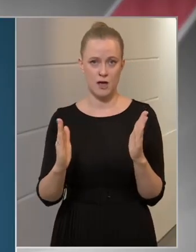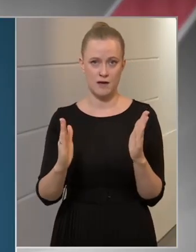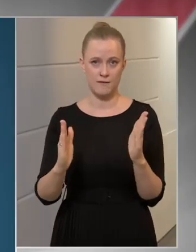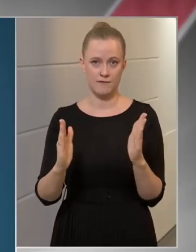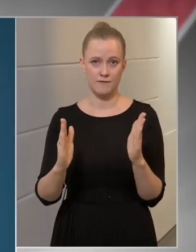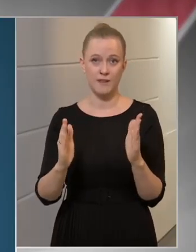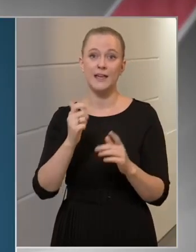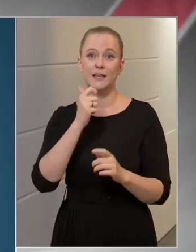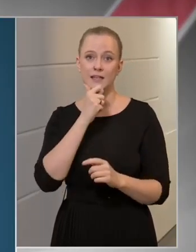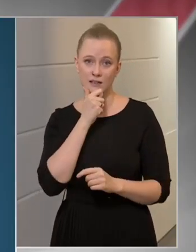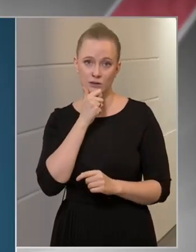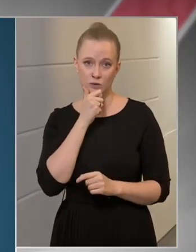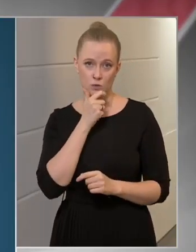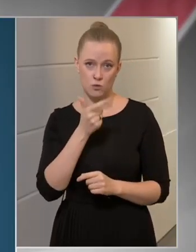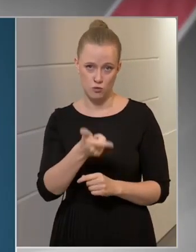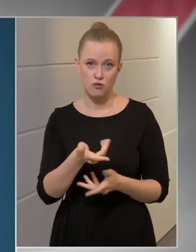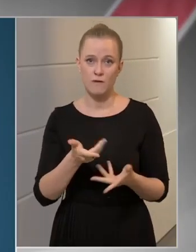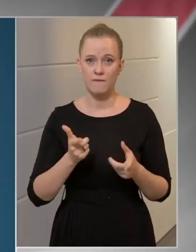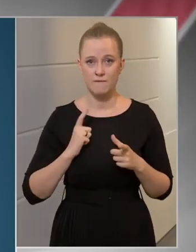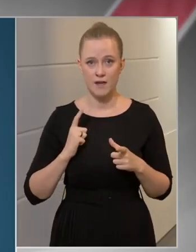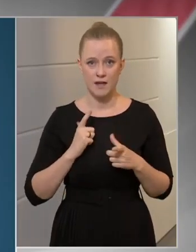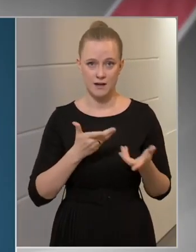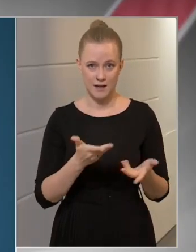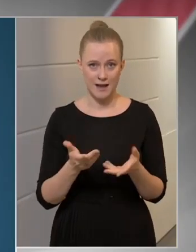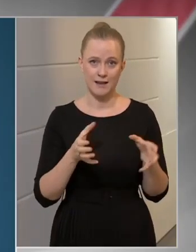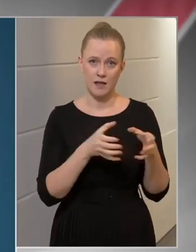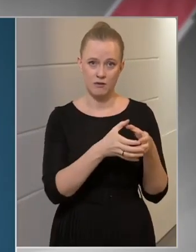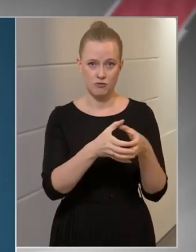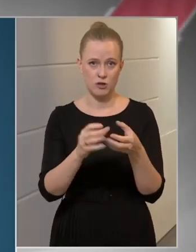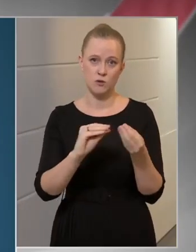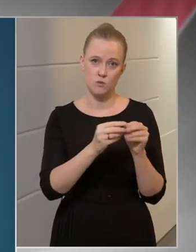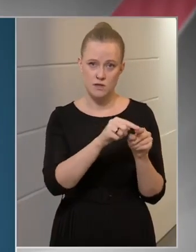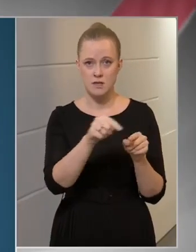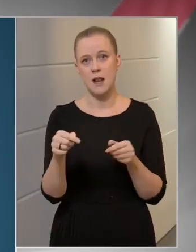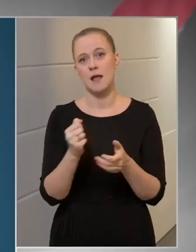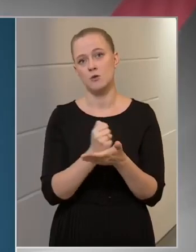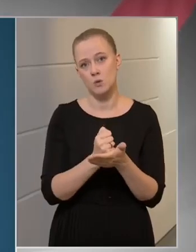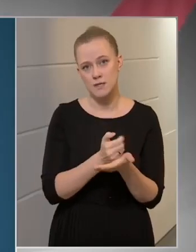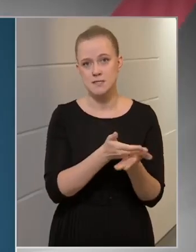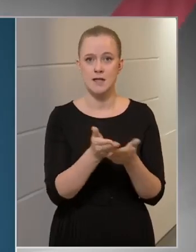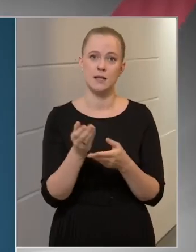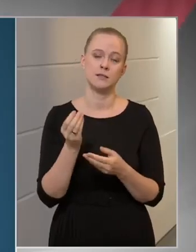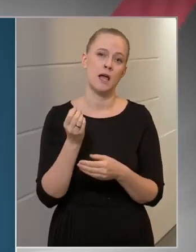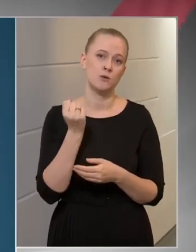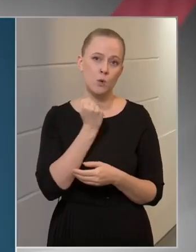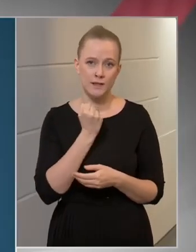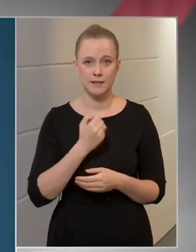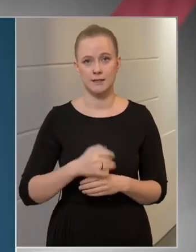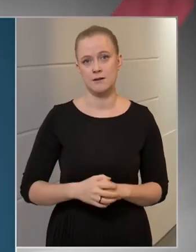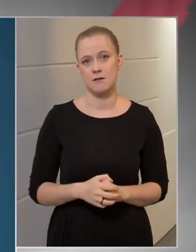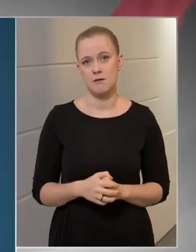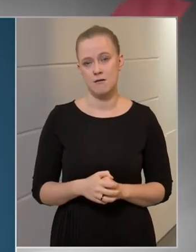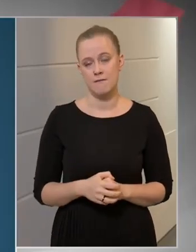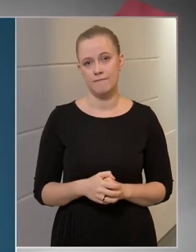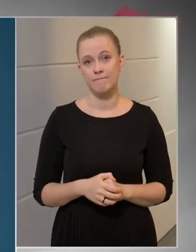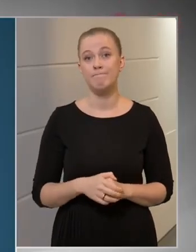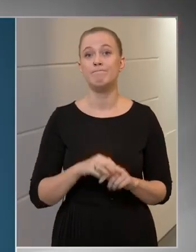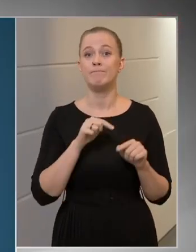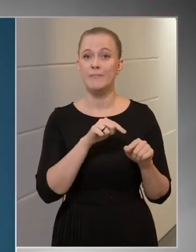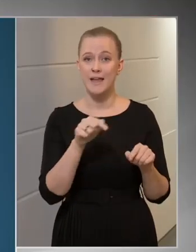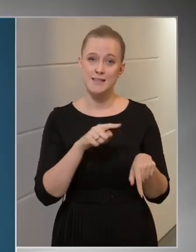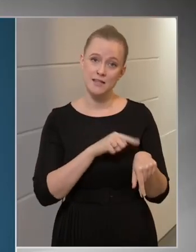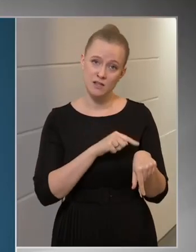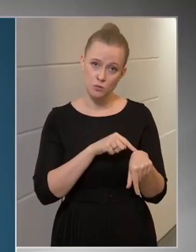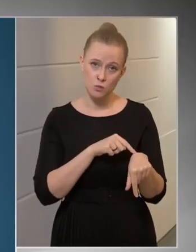időseket várják ezek az egységek, üzletek, gyógyszertár, drogéria. Ekkor csak